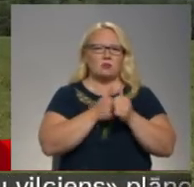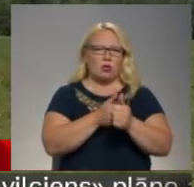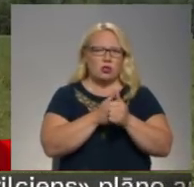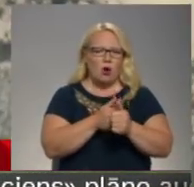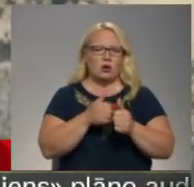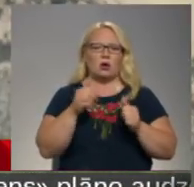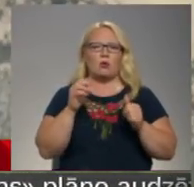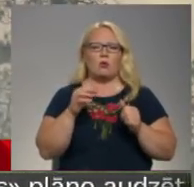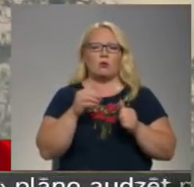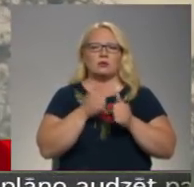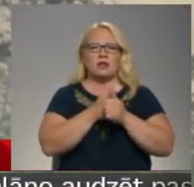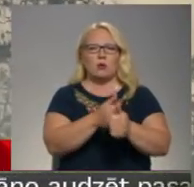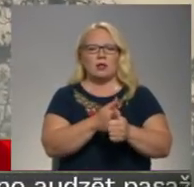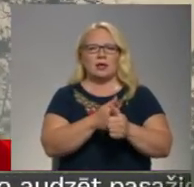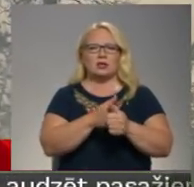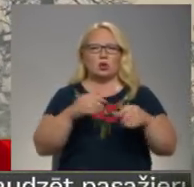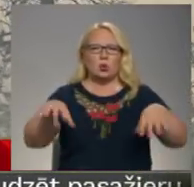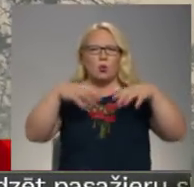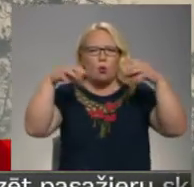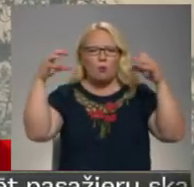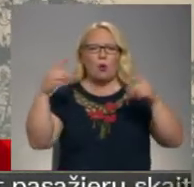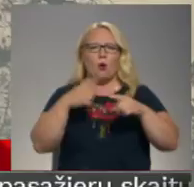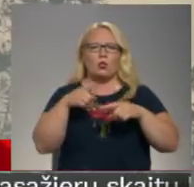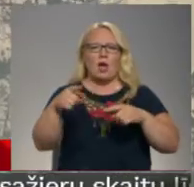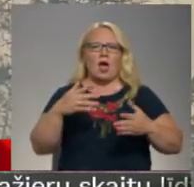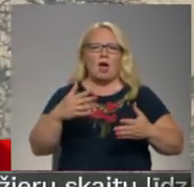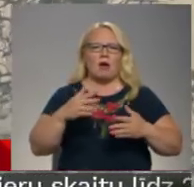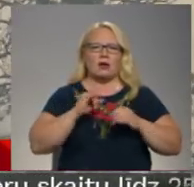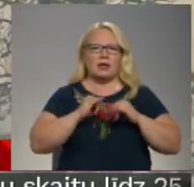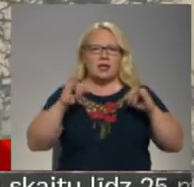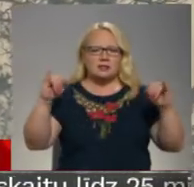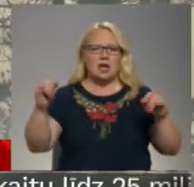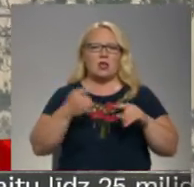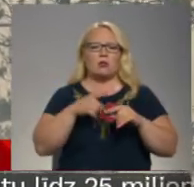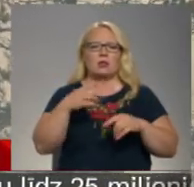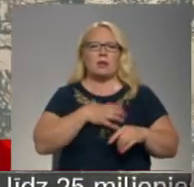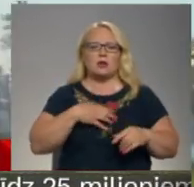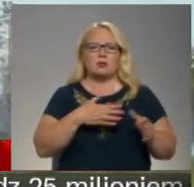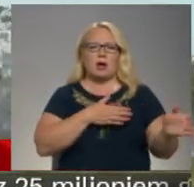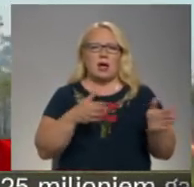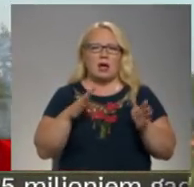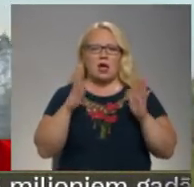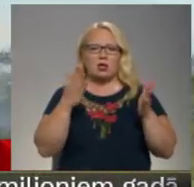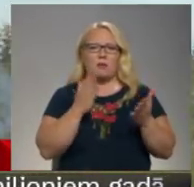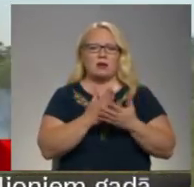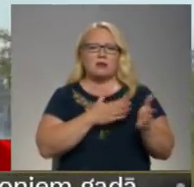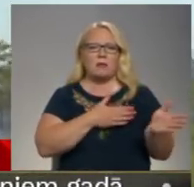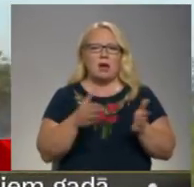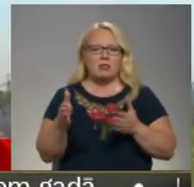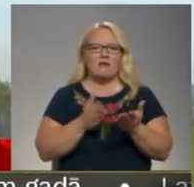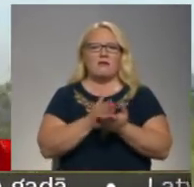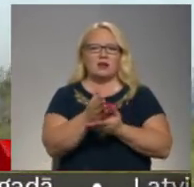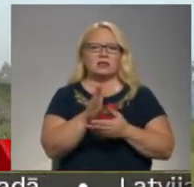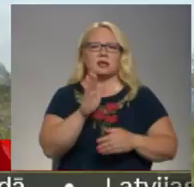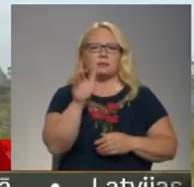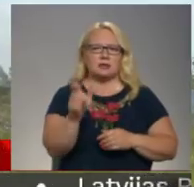līdzi piedūmojumam un dūmu intensitātei un attiecīgi nepieciešamības gadījumā esam gatavi vērsties pie